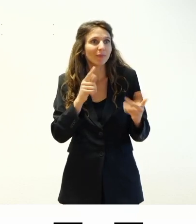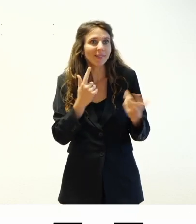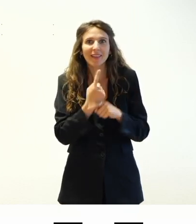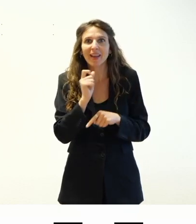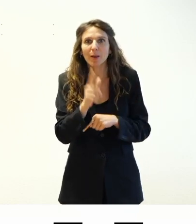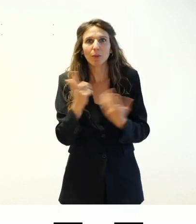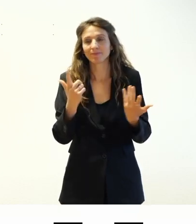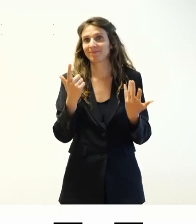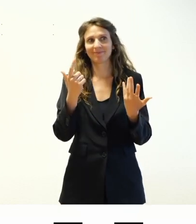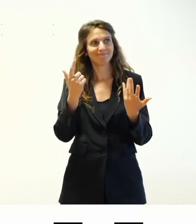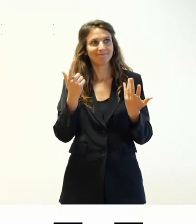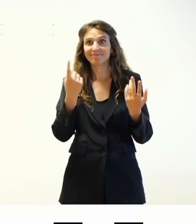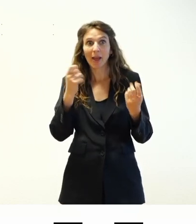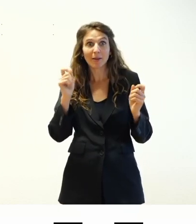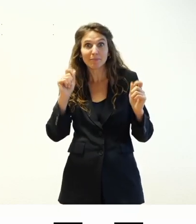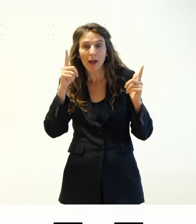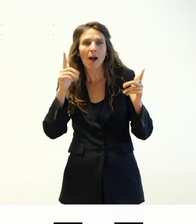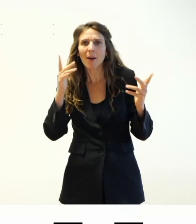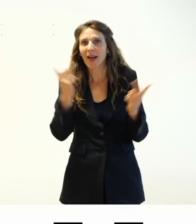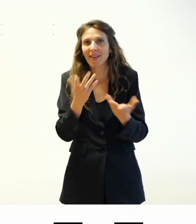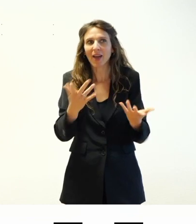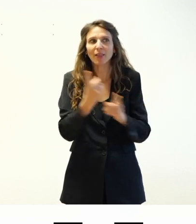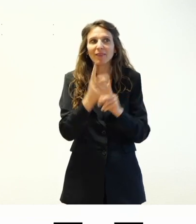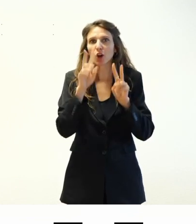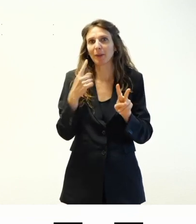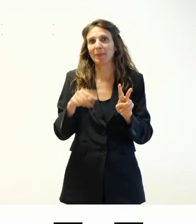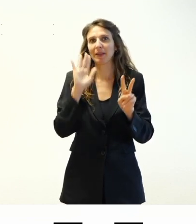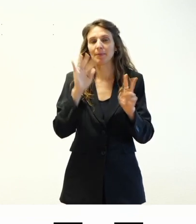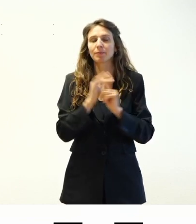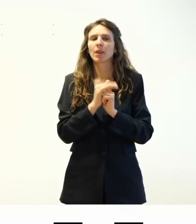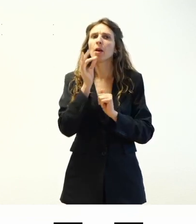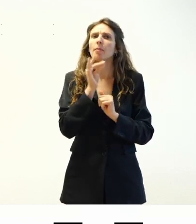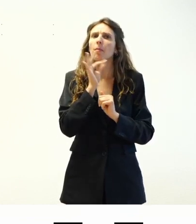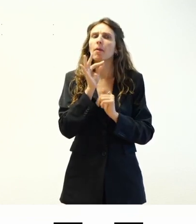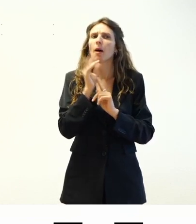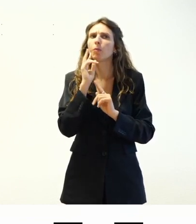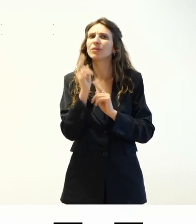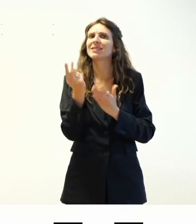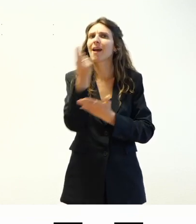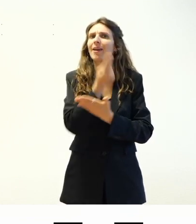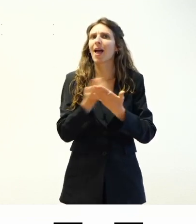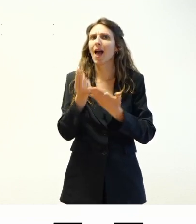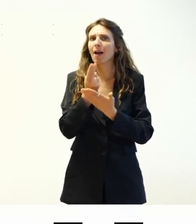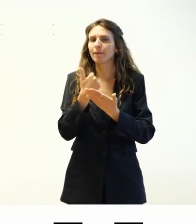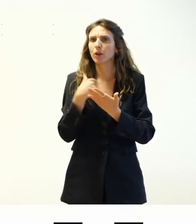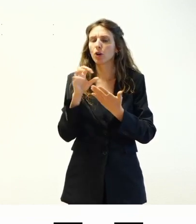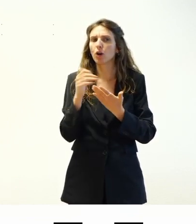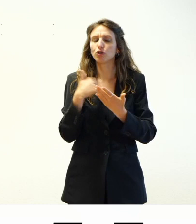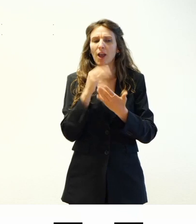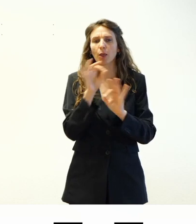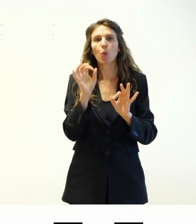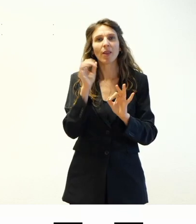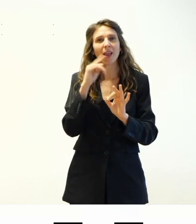incredibile ma vero la realtà dei fatti è che spesso anche a livello grafico noi abbiamo dei pulsanti che sembrano dei link